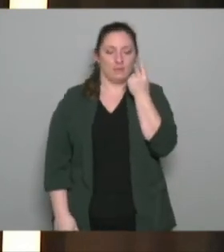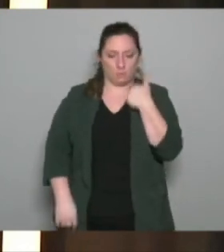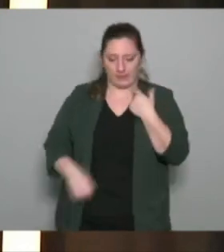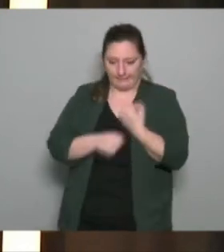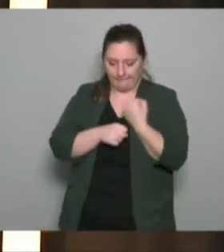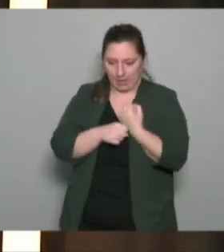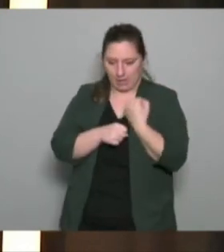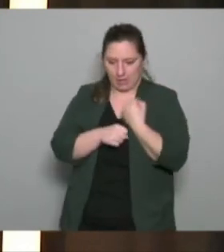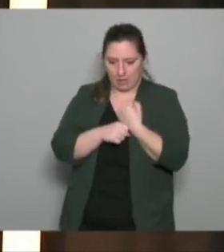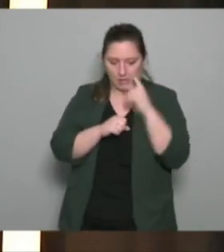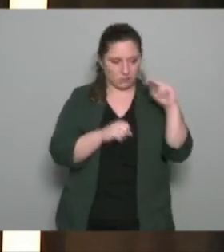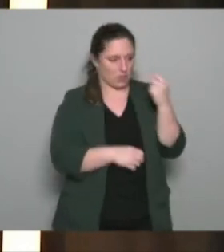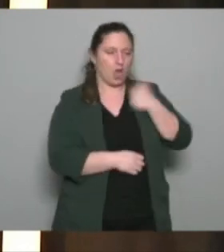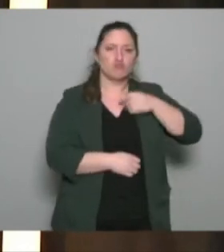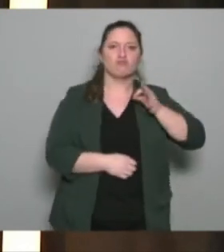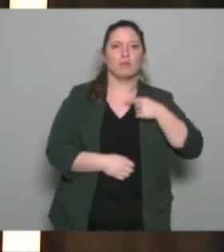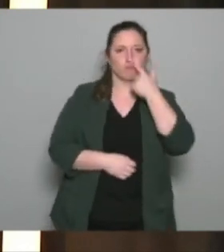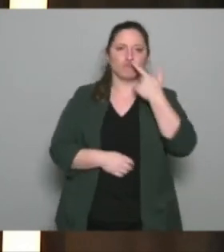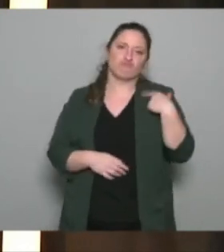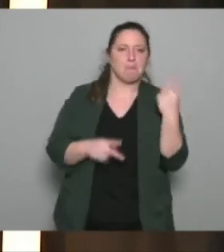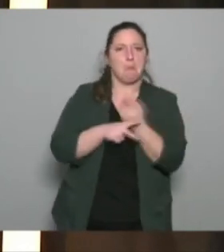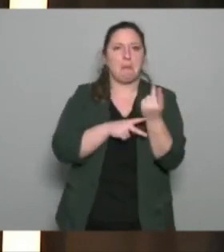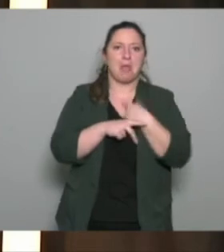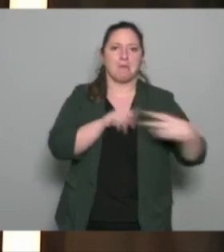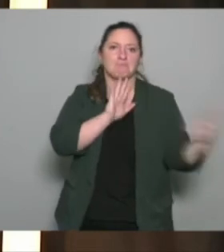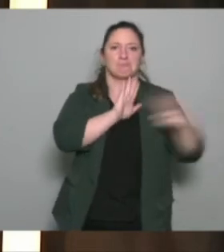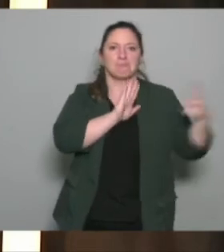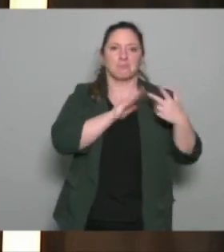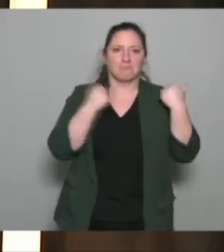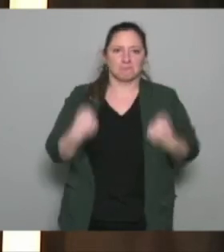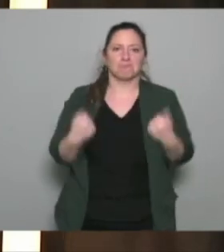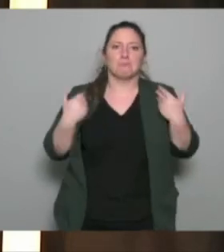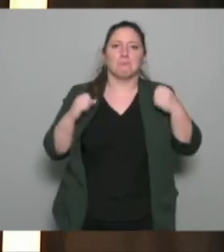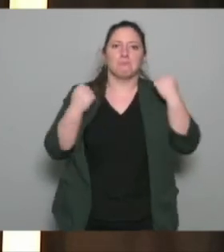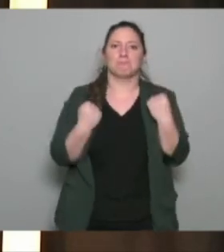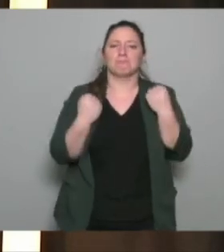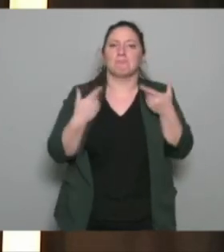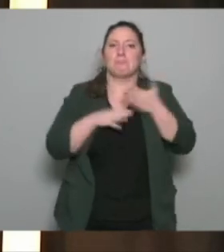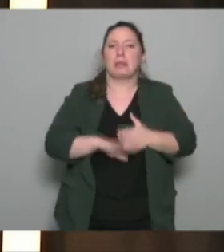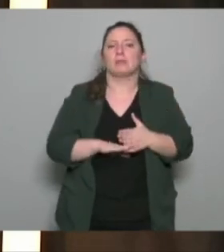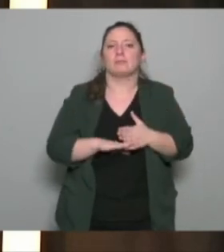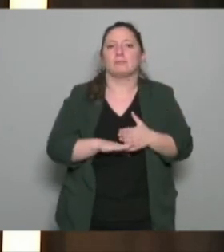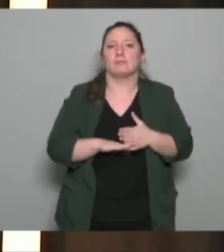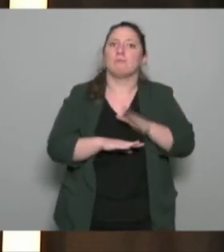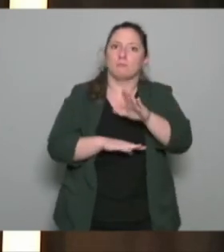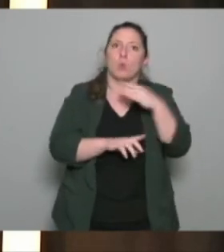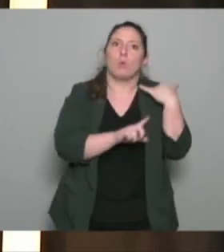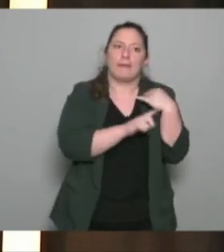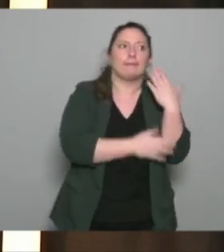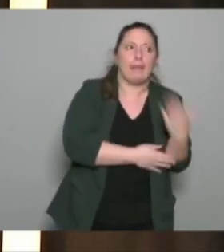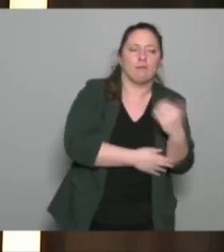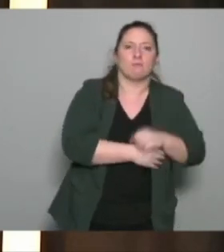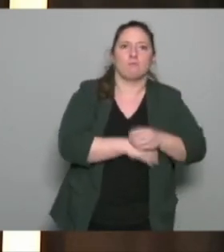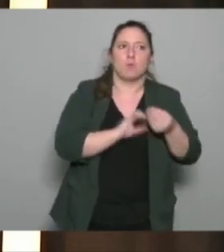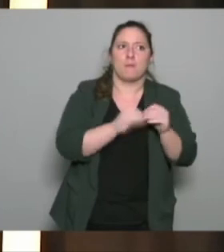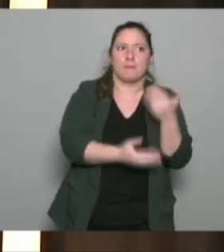considère que moi aussi oui je m'en dépatouille je sais y faire dans ce contexte-là avec ces problématiques-là je sais